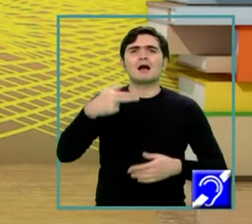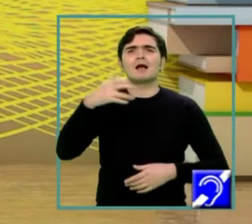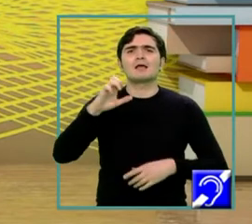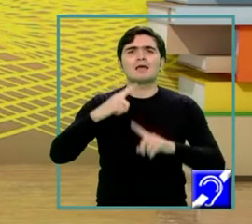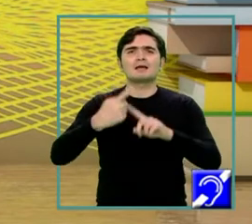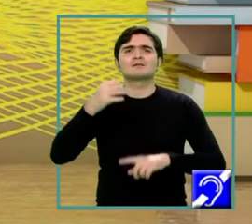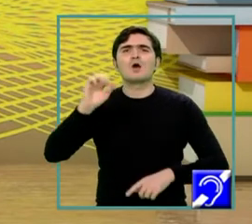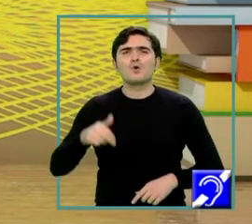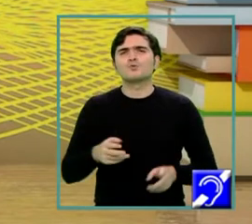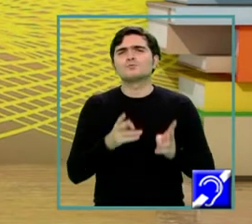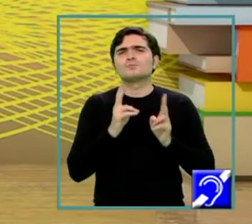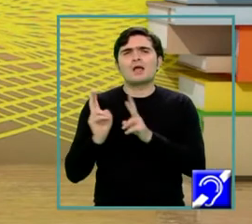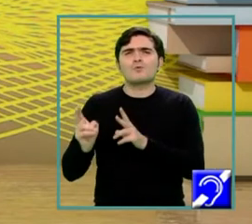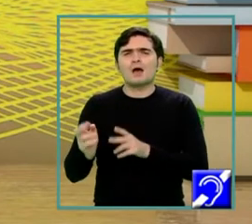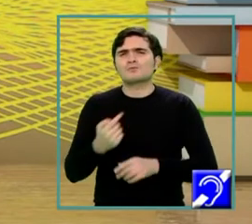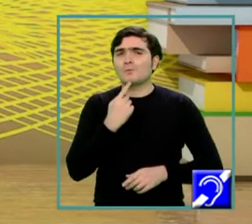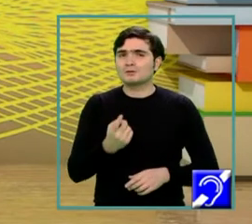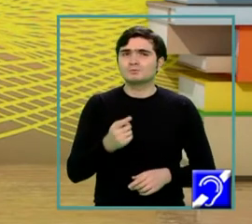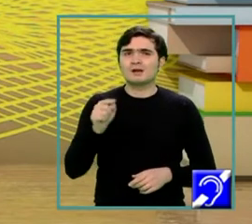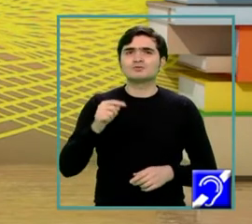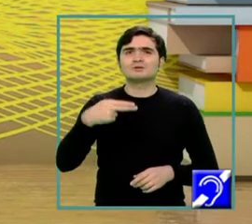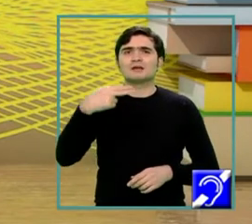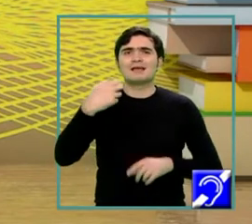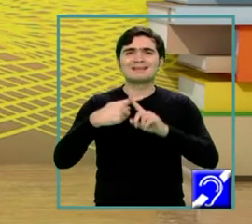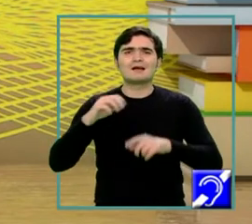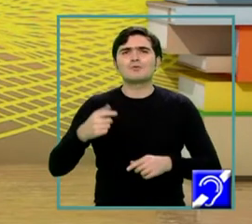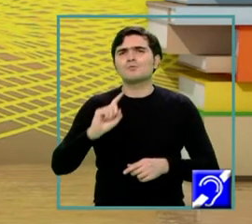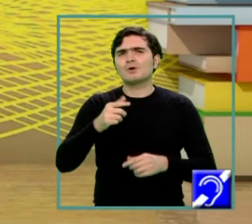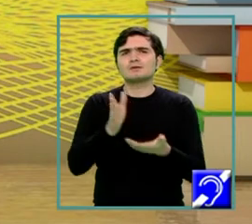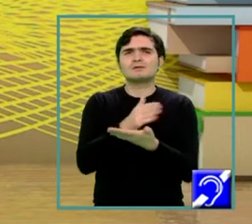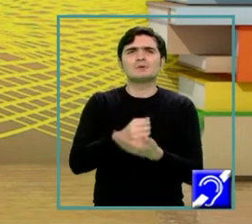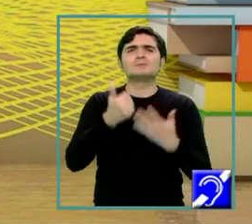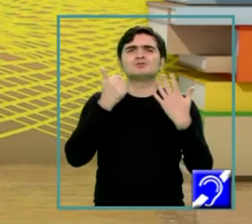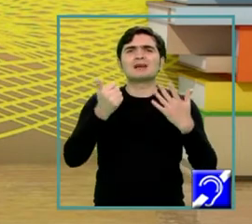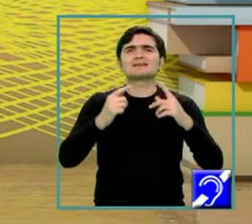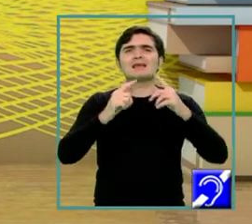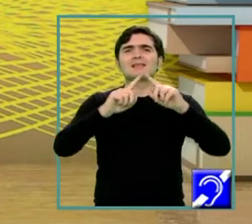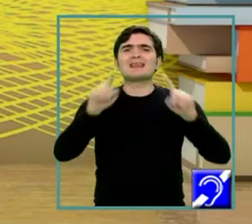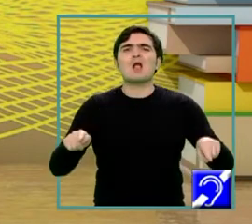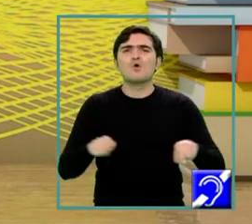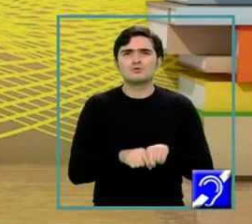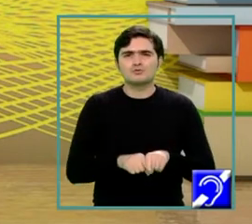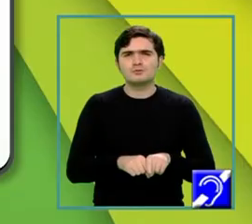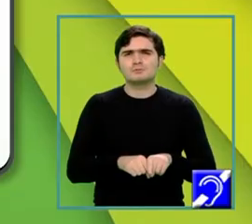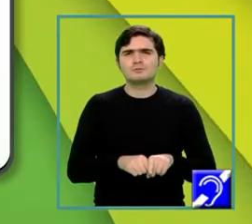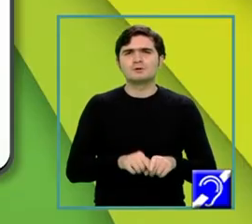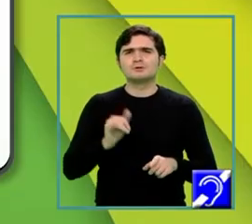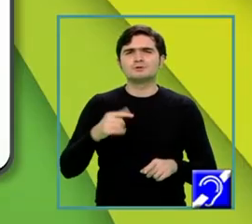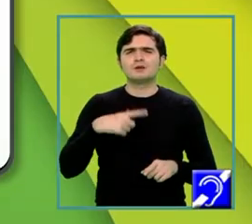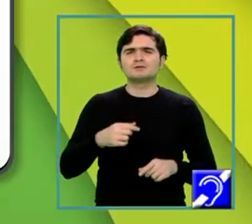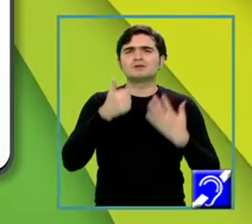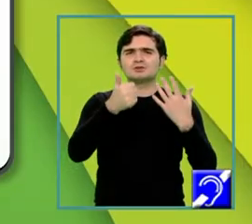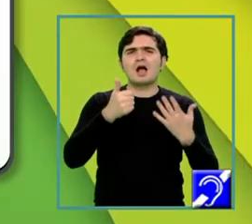mai înainte, se descompune acest hexagon regulat în 6 triunghiuri echilaterale și atunci, ariea hexagonului regulat este 6